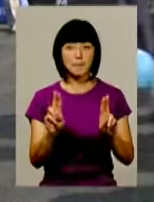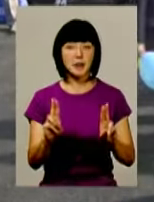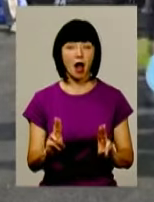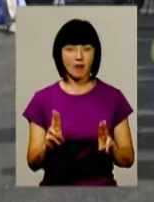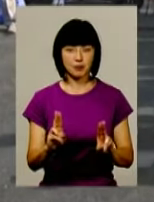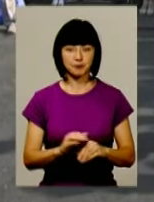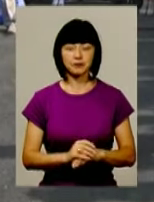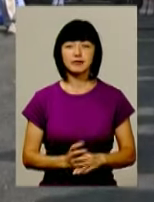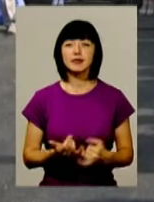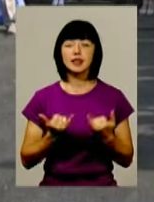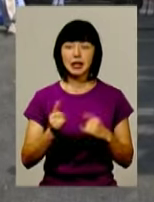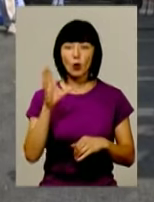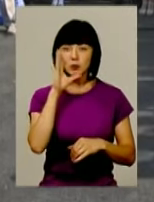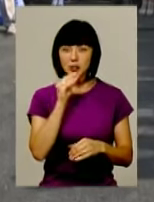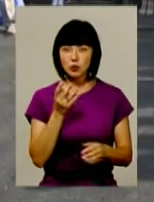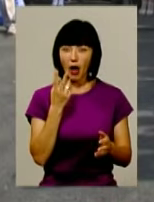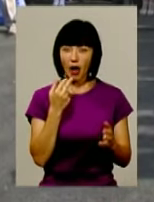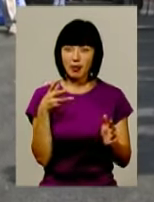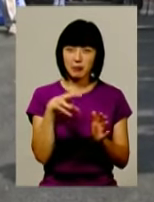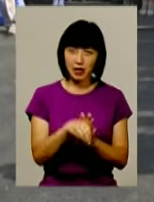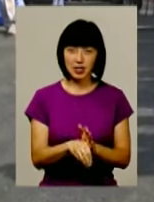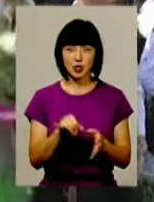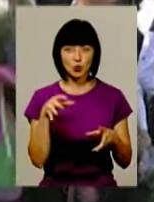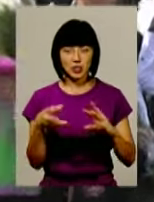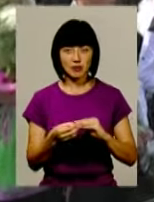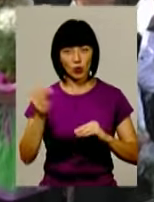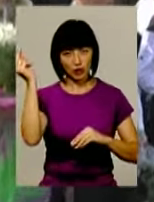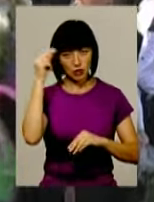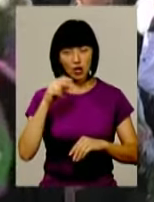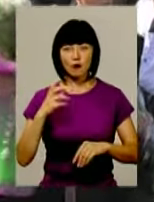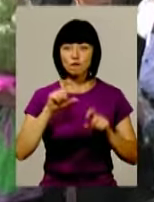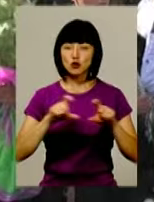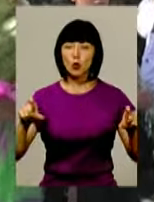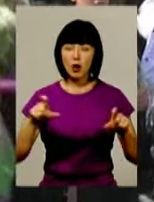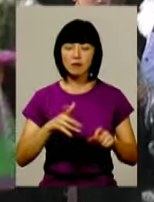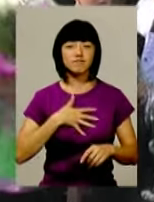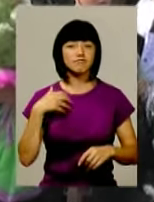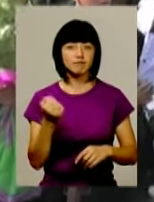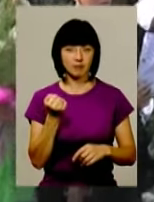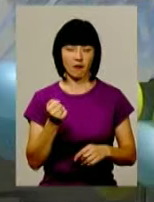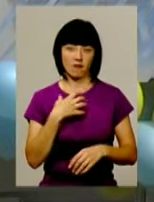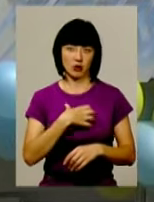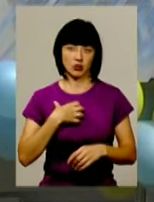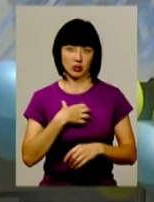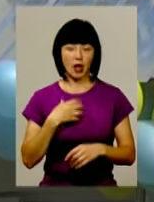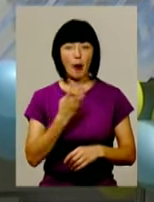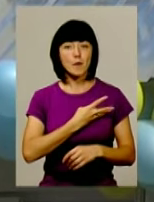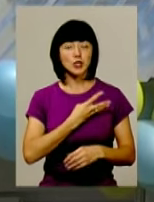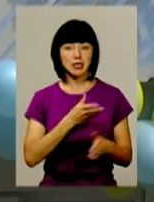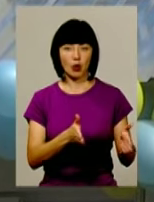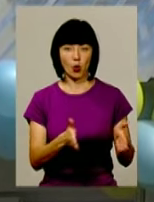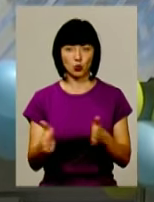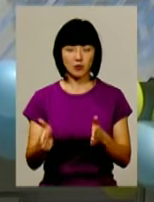успішної адаптації та подальшого результативного навчання у школі важливу роль відіграє вольова або емоційна готовність, кажуть